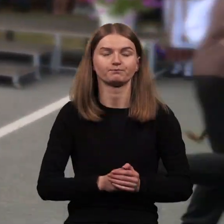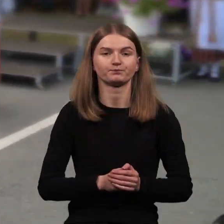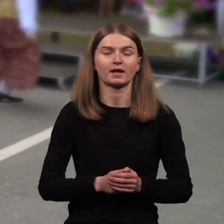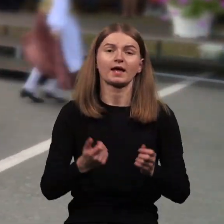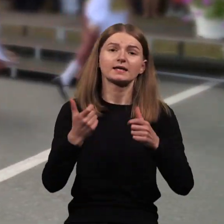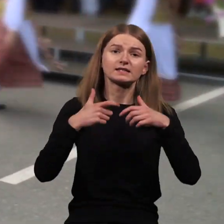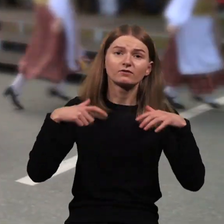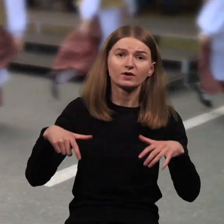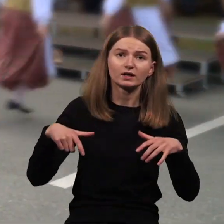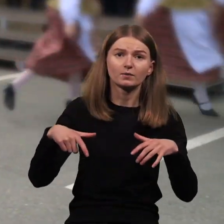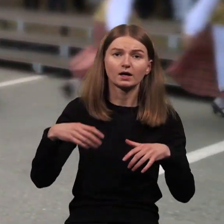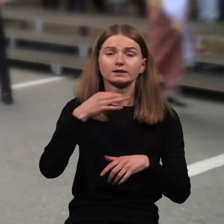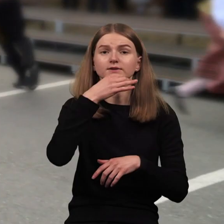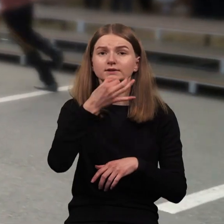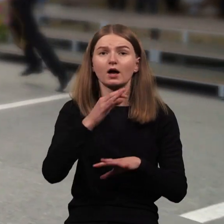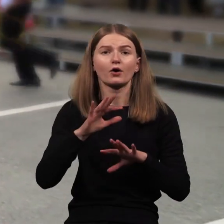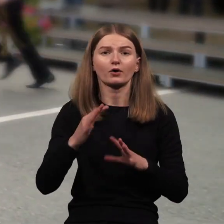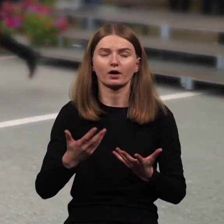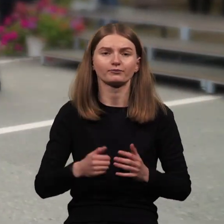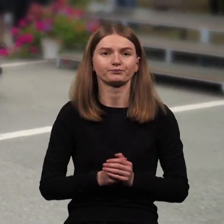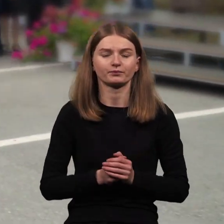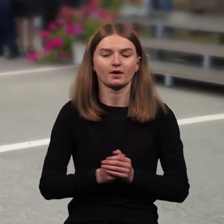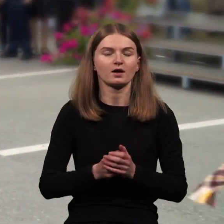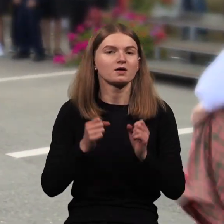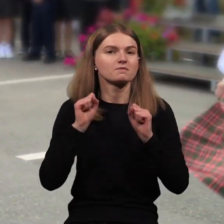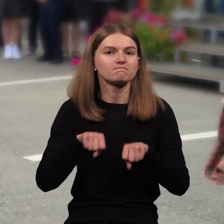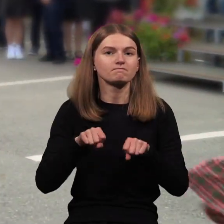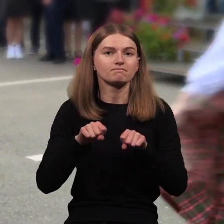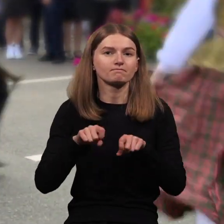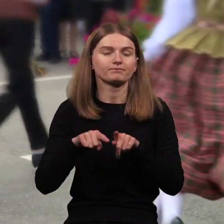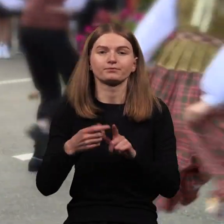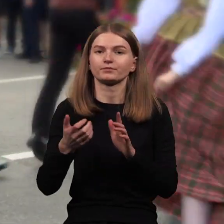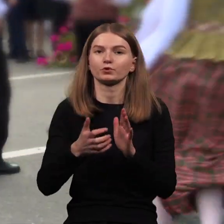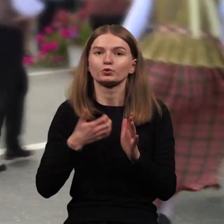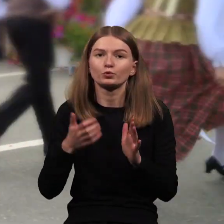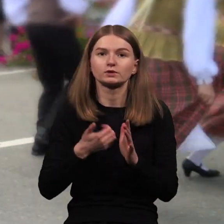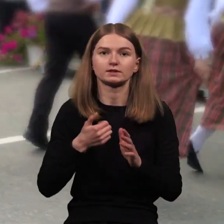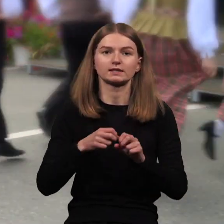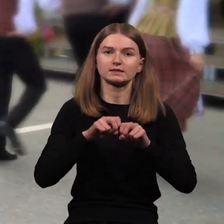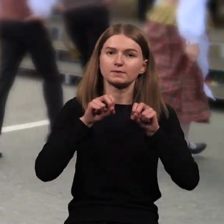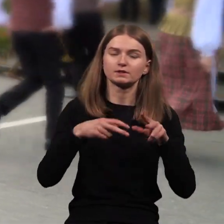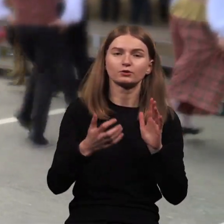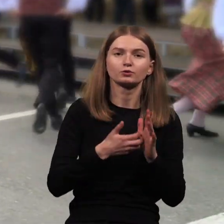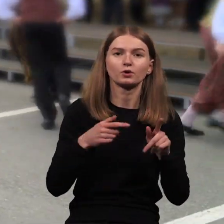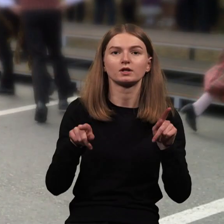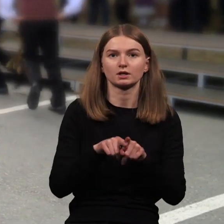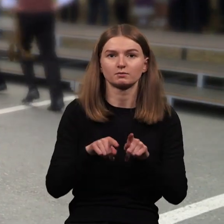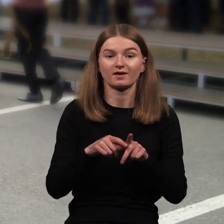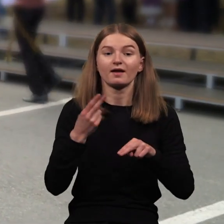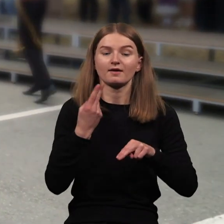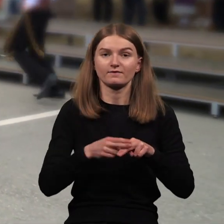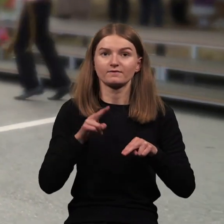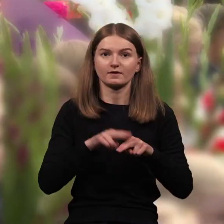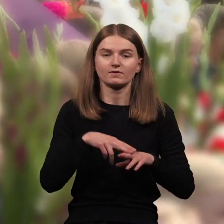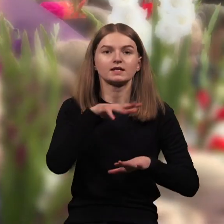savivaldybių teikimų, jos vis dar neturi galimybių trūksta reikiamų specialistų. Tad seime po pateikimo pritarta pataisoms,